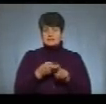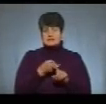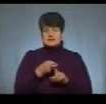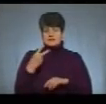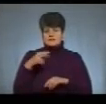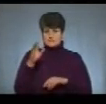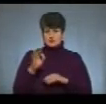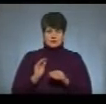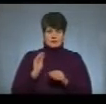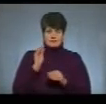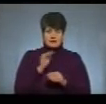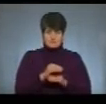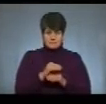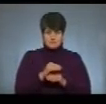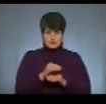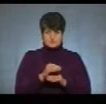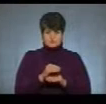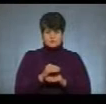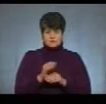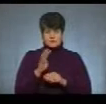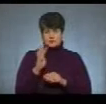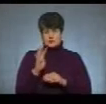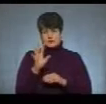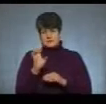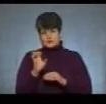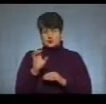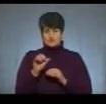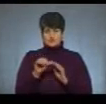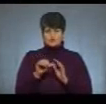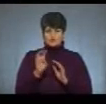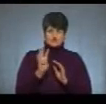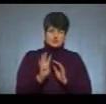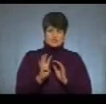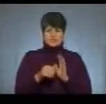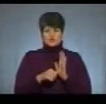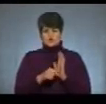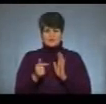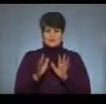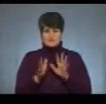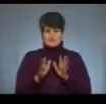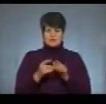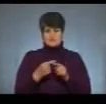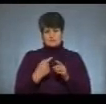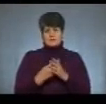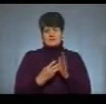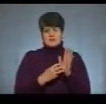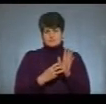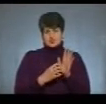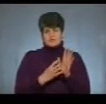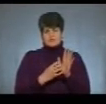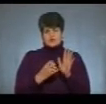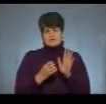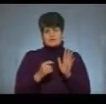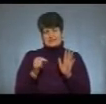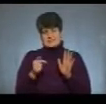надбавки в межах 500-600 гривень, відповідно це 800-900 тисяч гривень